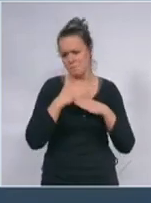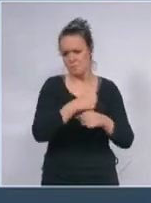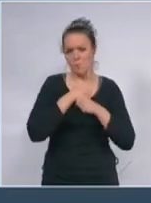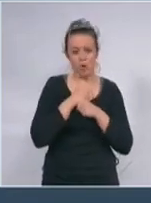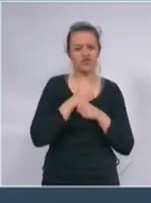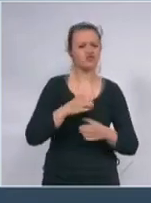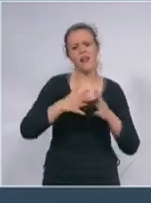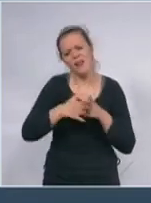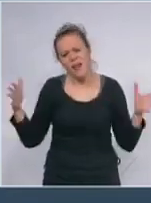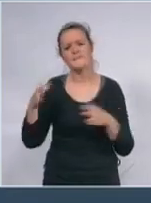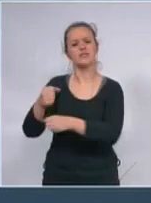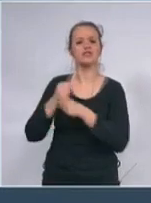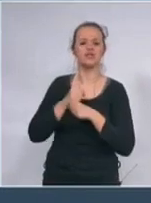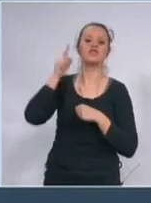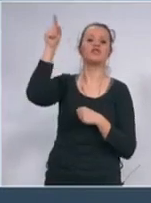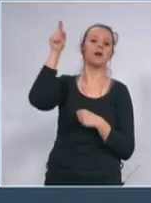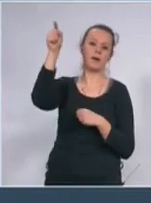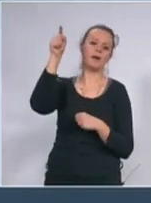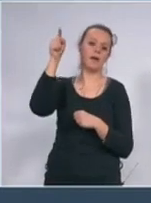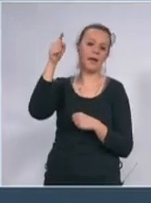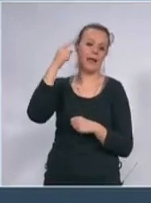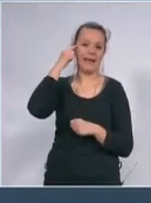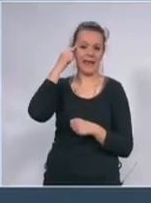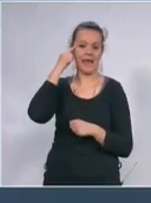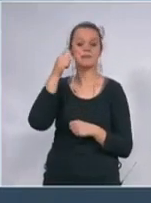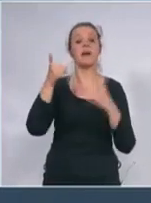tu vrste podrške od Ujedinjenih Arabskih Emirata